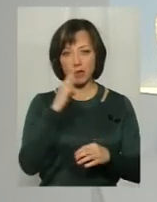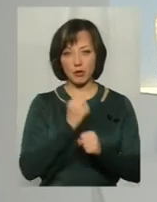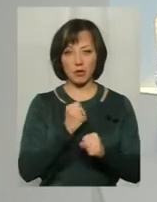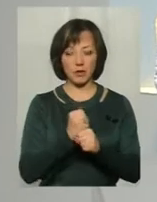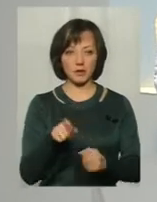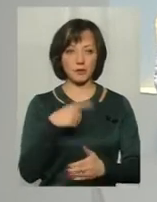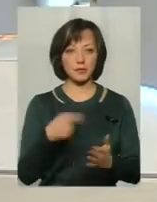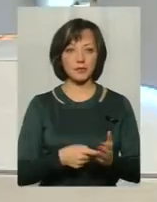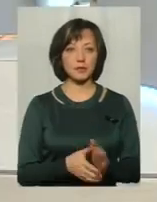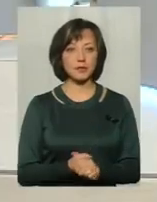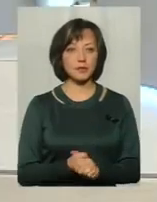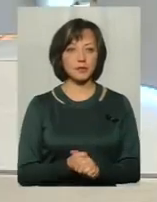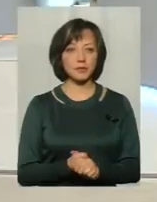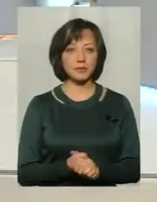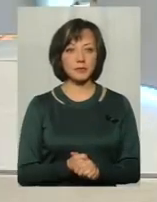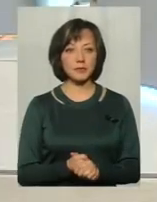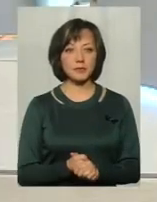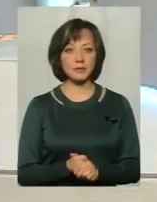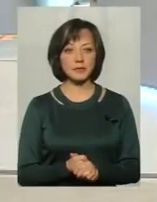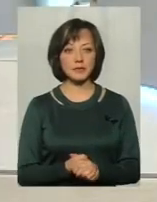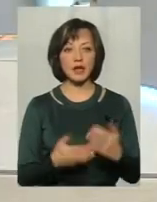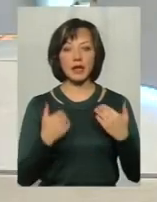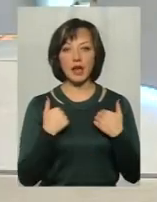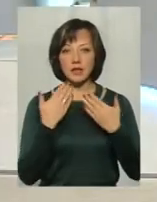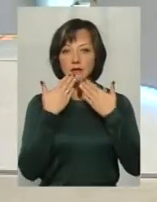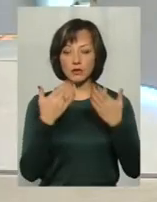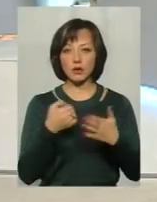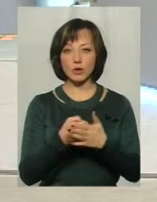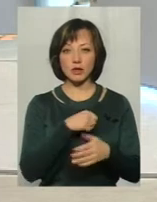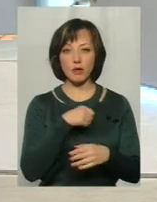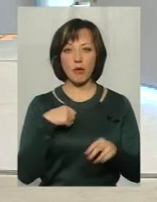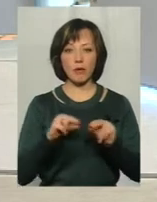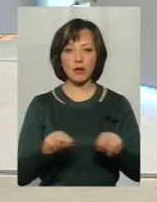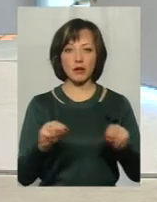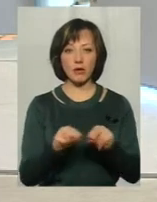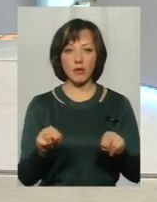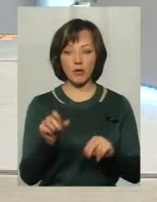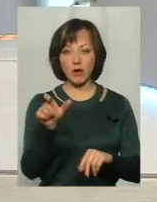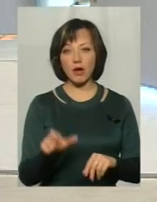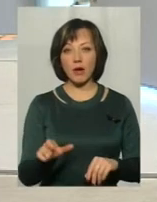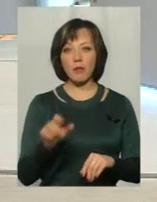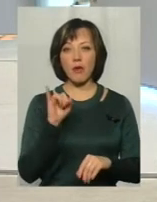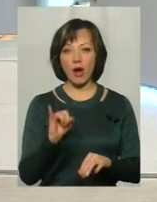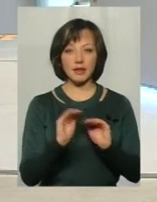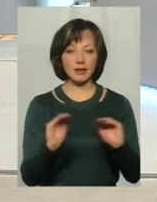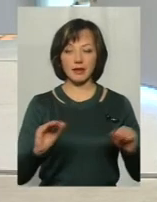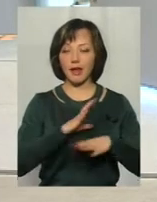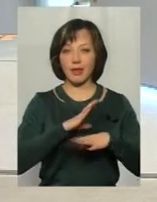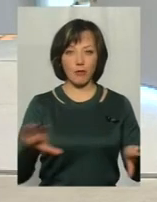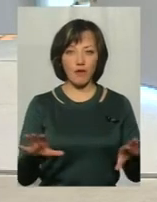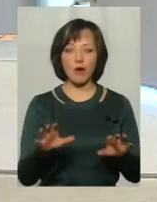Тут я би, скоріше, звернув собі до самого педагога, тому що я протримуюсь думки те, що поганих учнів не буває.